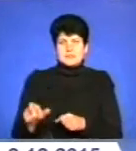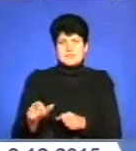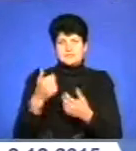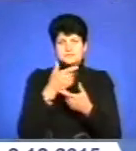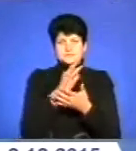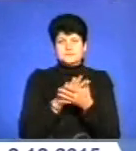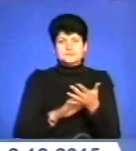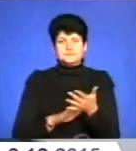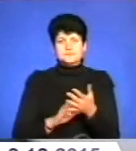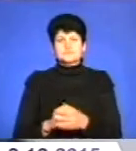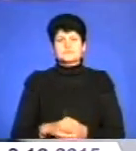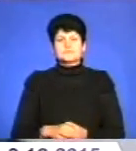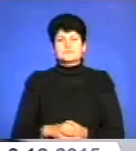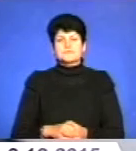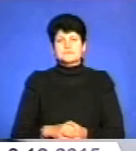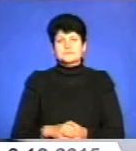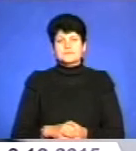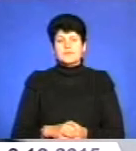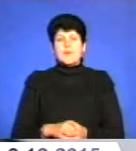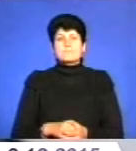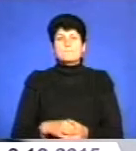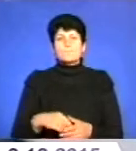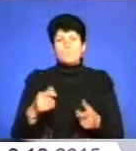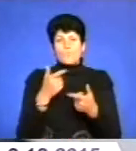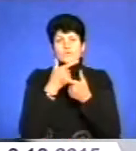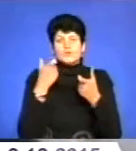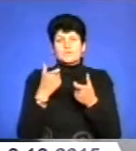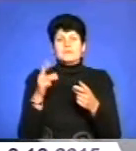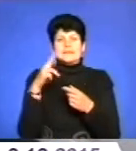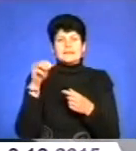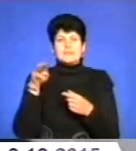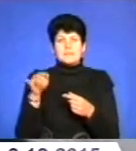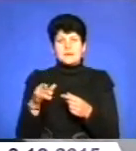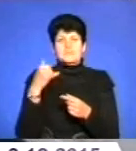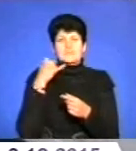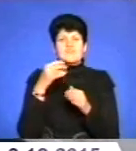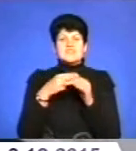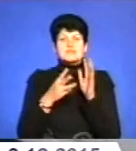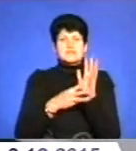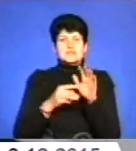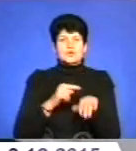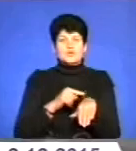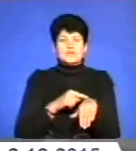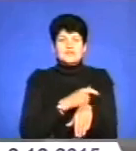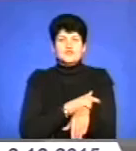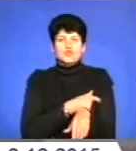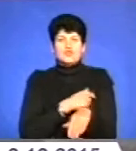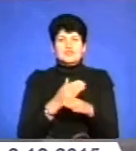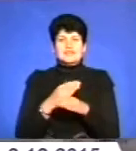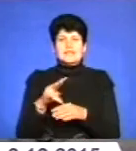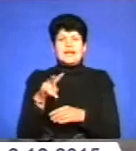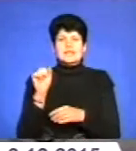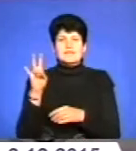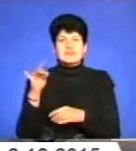Тернопільській області. Повідомлення про дорожньо-транспортну пригоду надійшло близько 18-ї години до чергової частини Леновецького